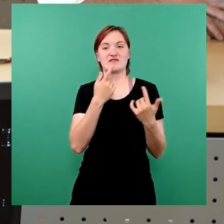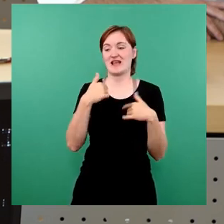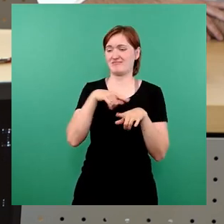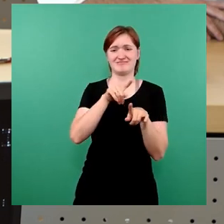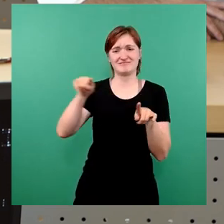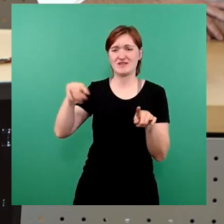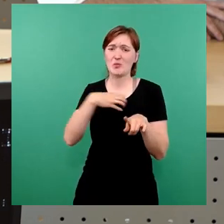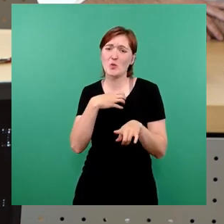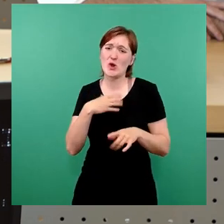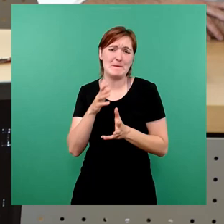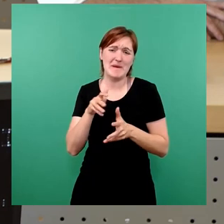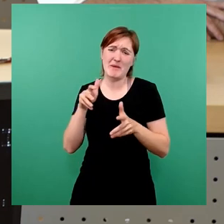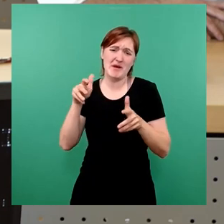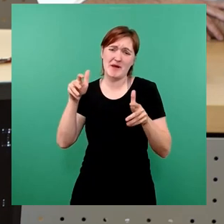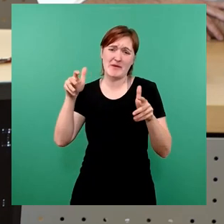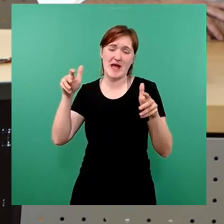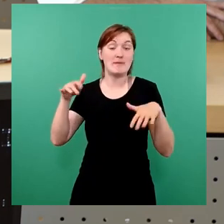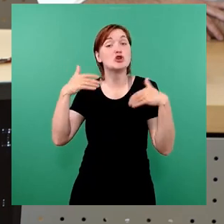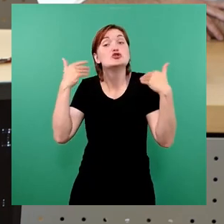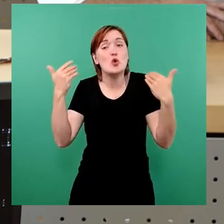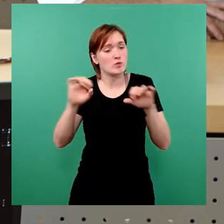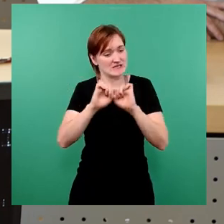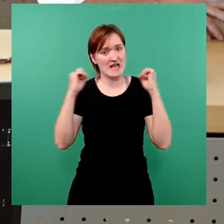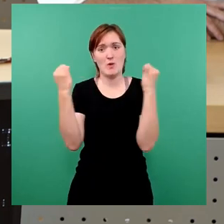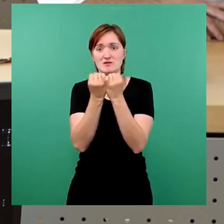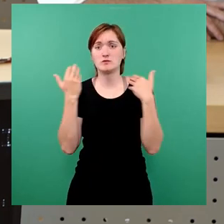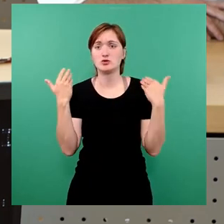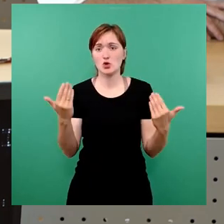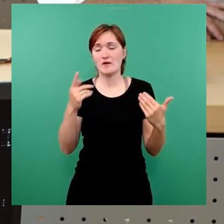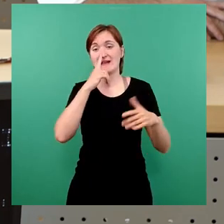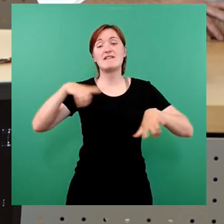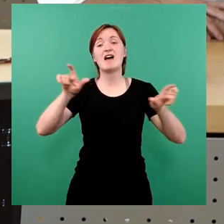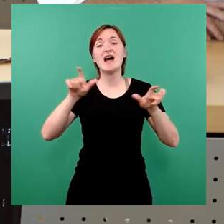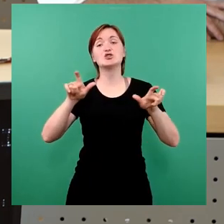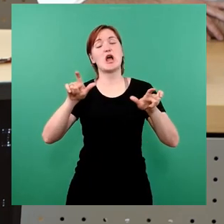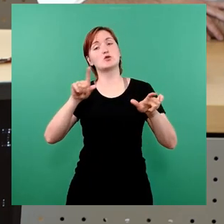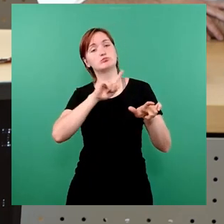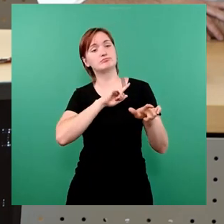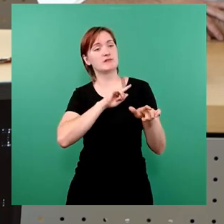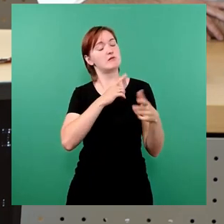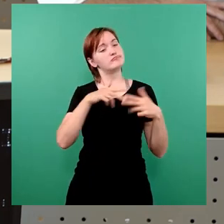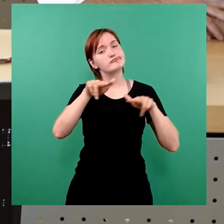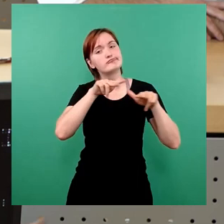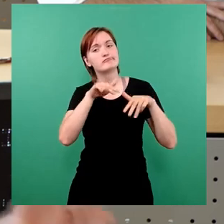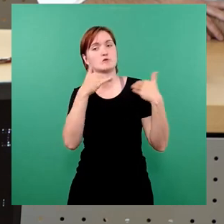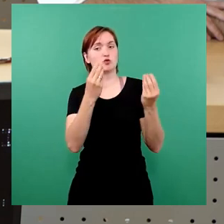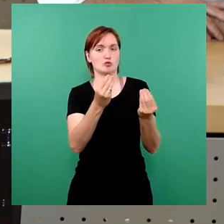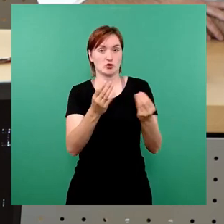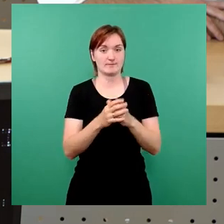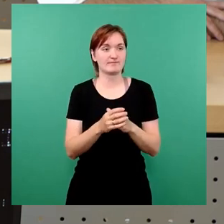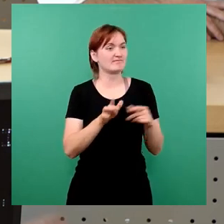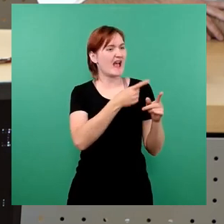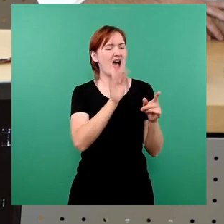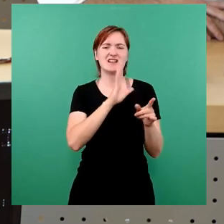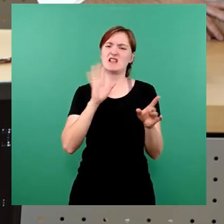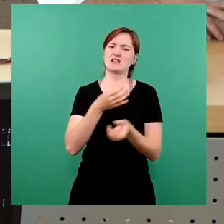Und das muss man einfach wissen. Das ist das normale Setting, mit dem du, wenn du Veranstaltungen machst, zu tun hast. Hier wurde ja alles in den Topf